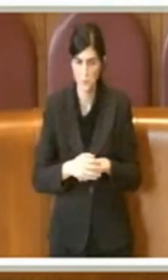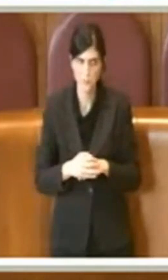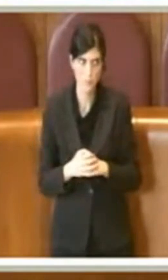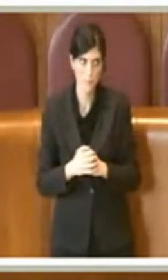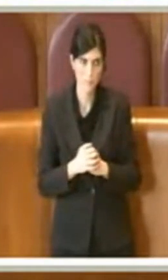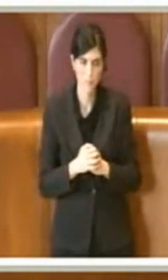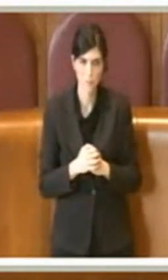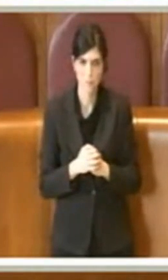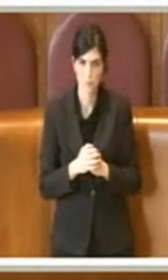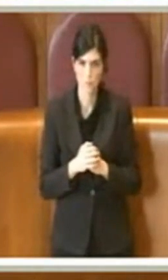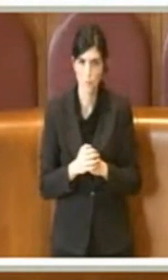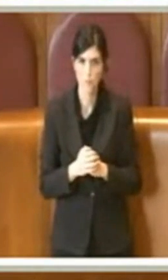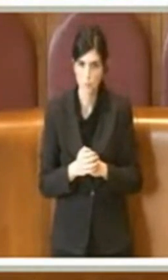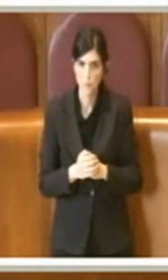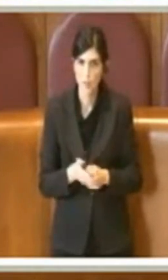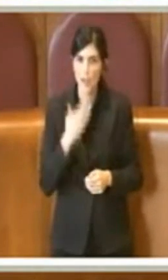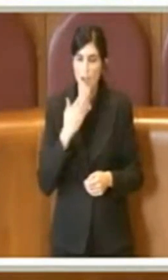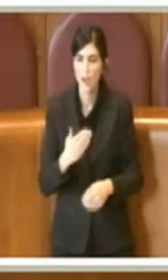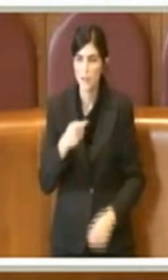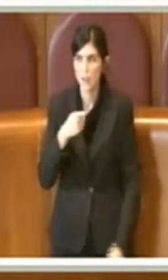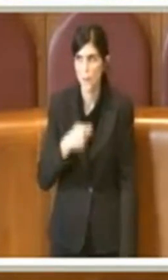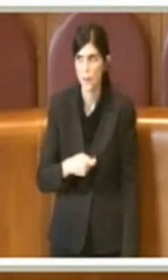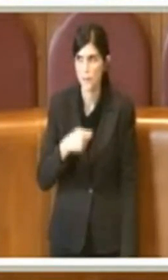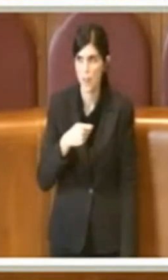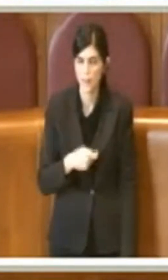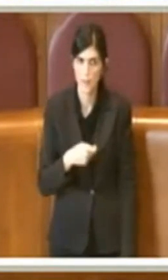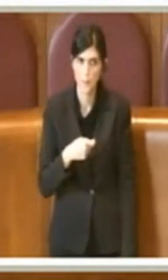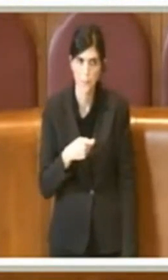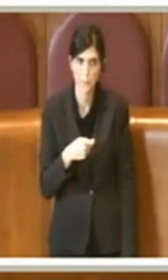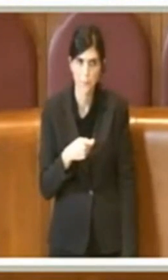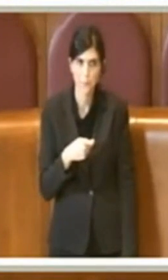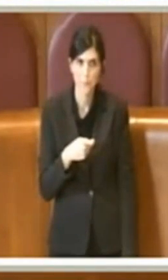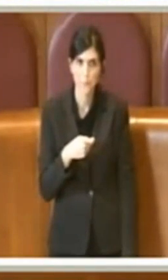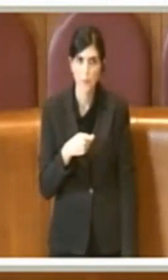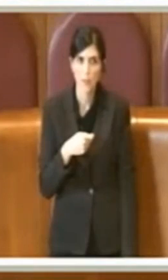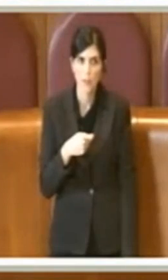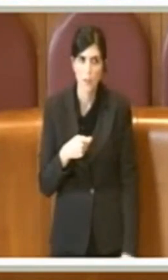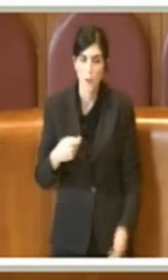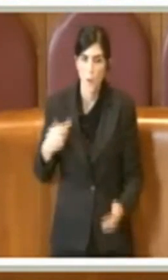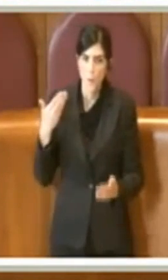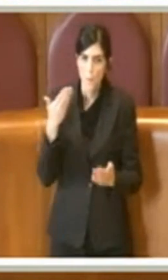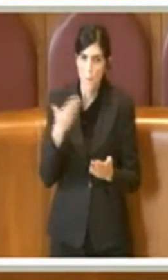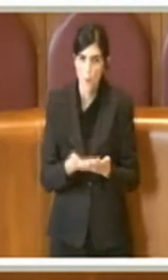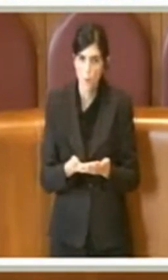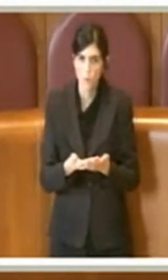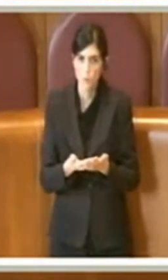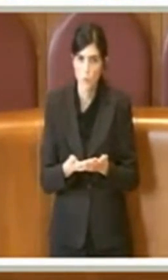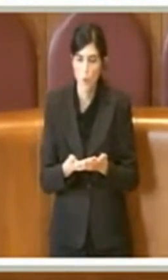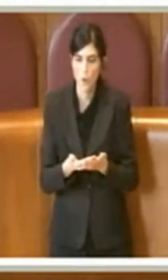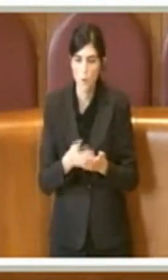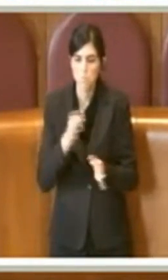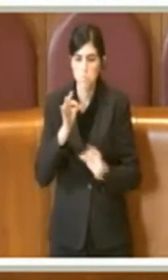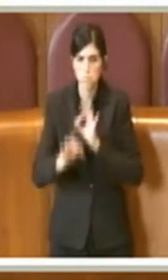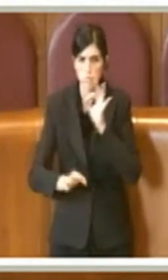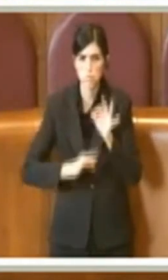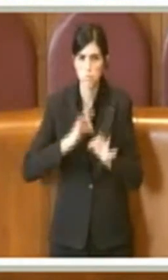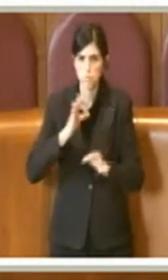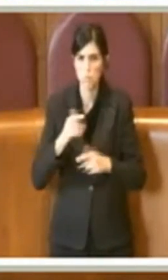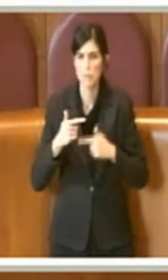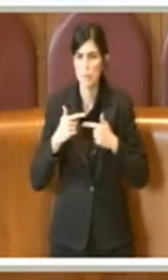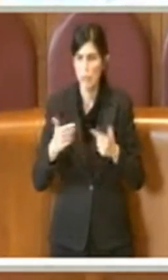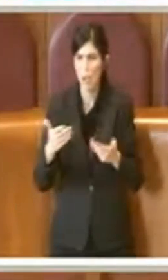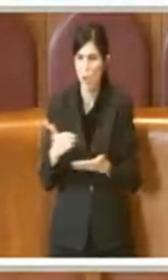Grazie Presidente. La mozione illustra, credo, in maniera esaustiva